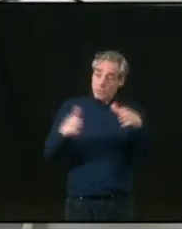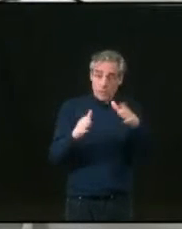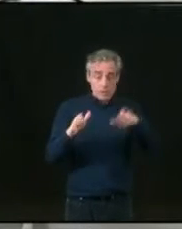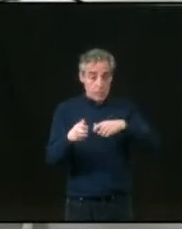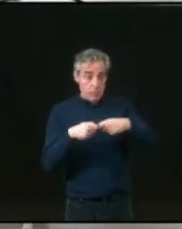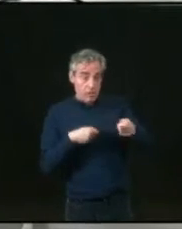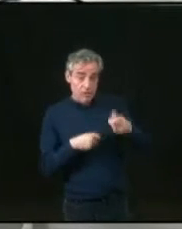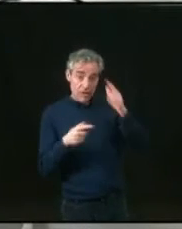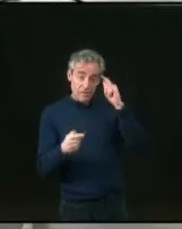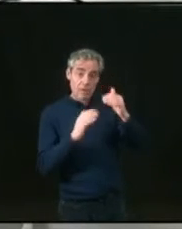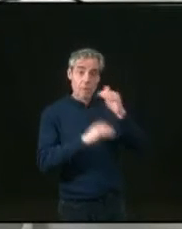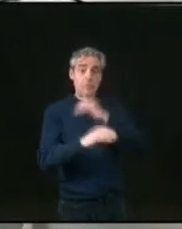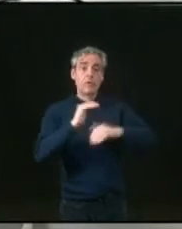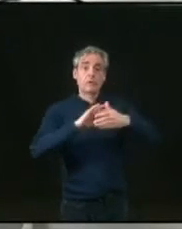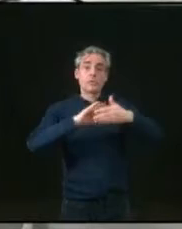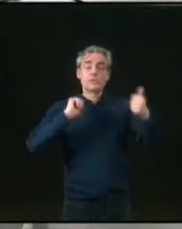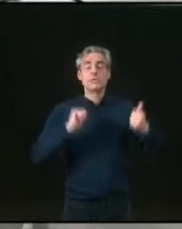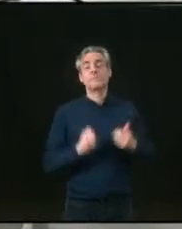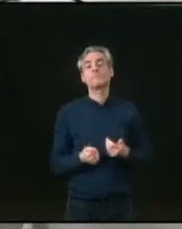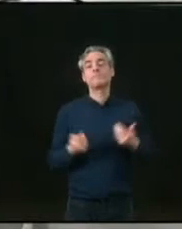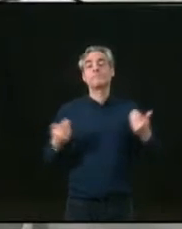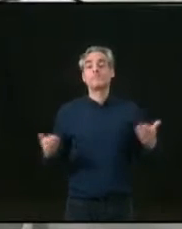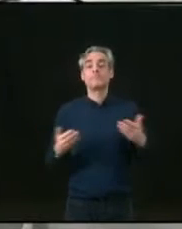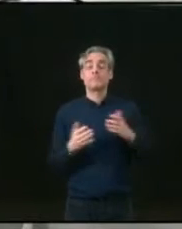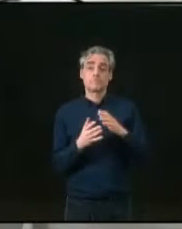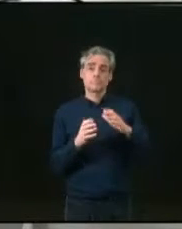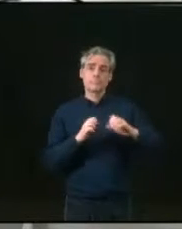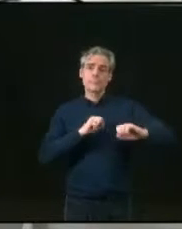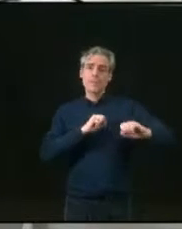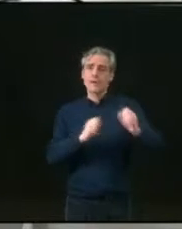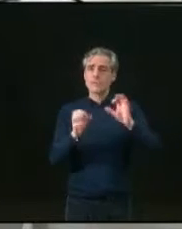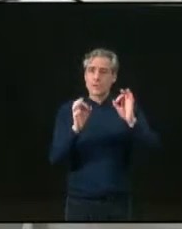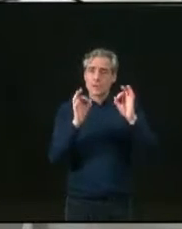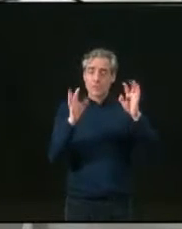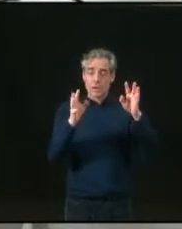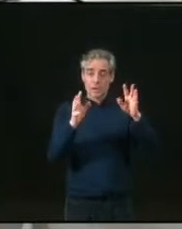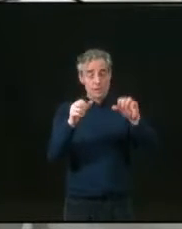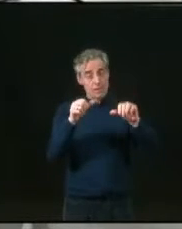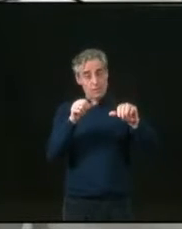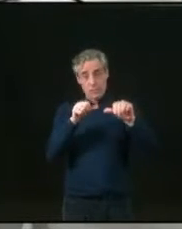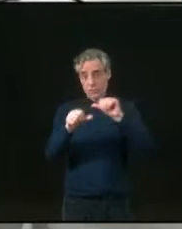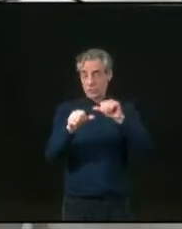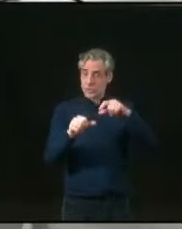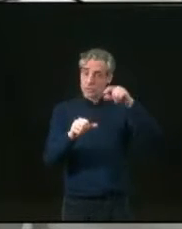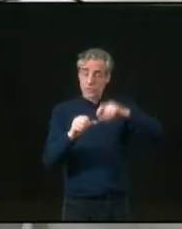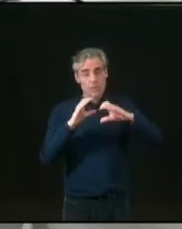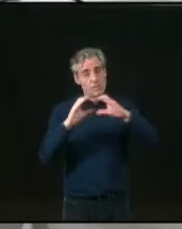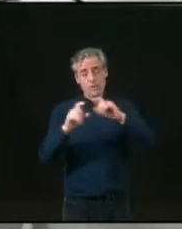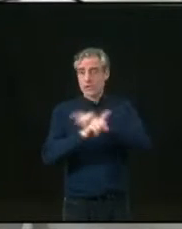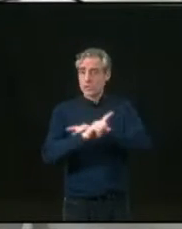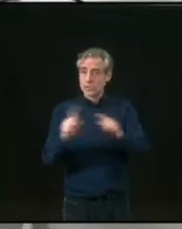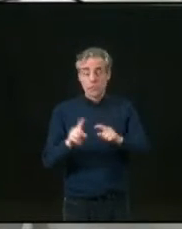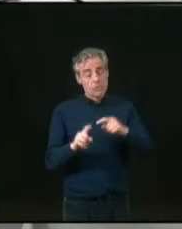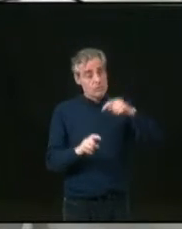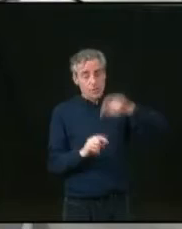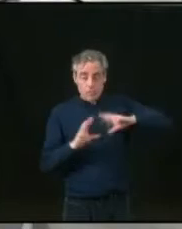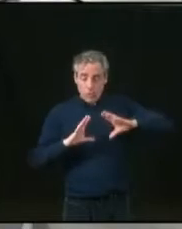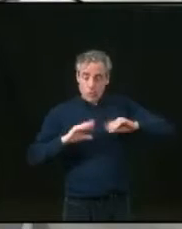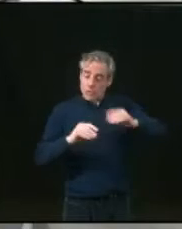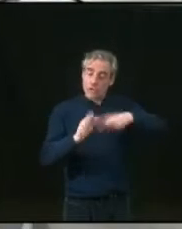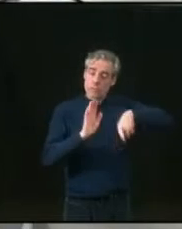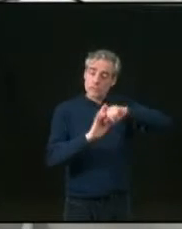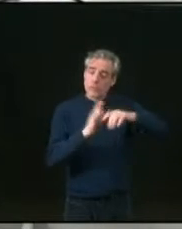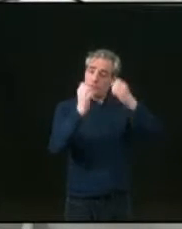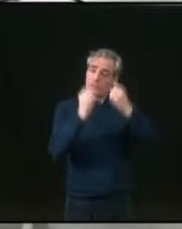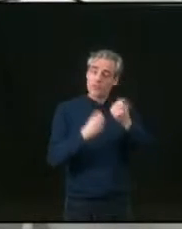notamment via le plan de transition. L'action climatique ne peut se contenter d'actions de communication et d'affichettes. Elle nécessite des mesures